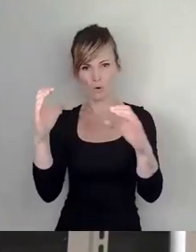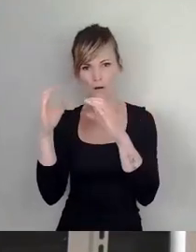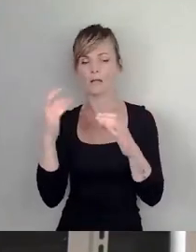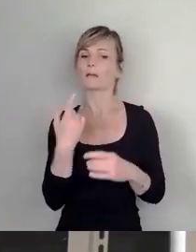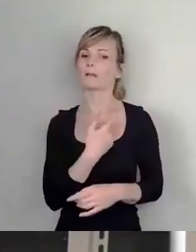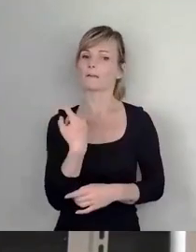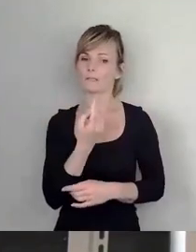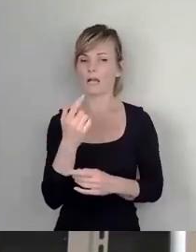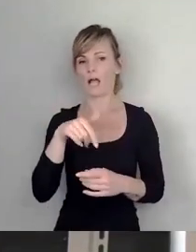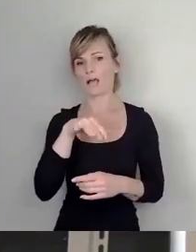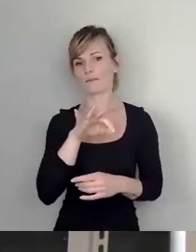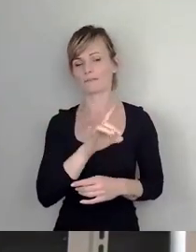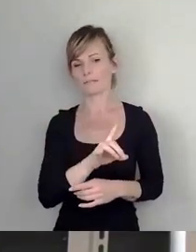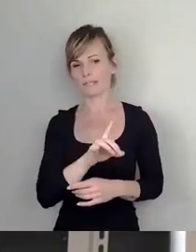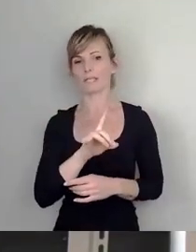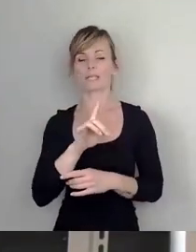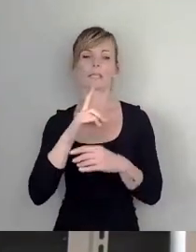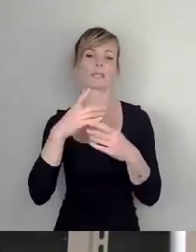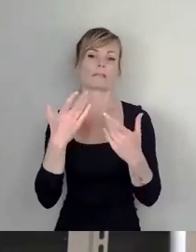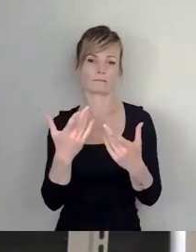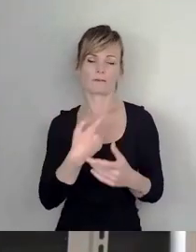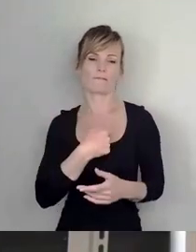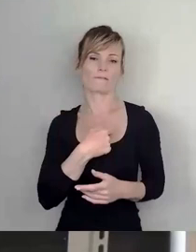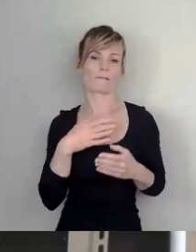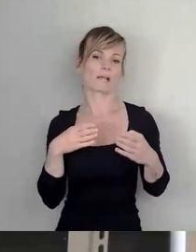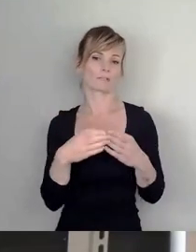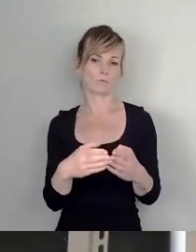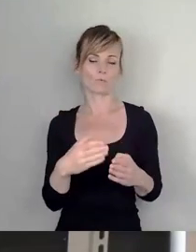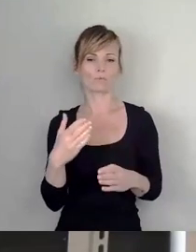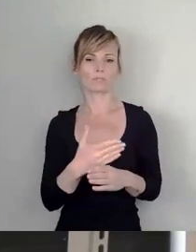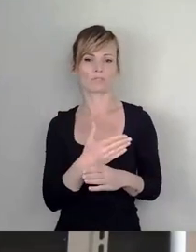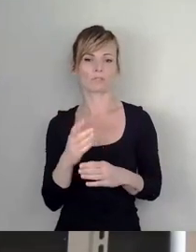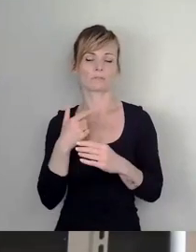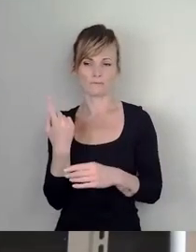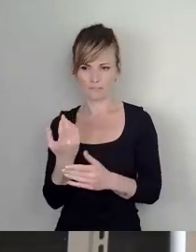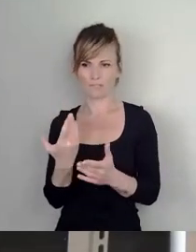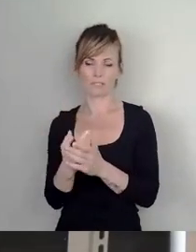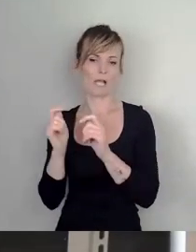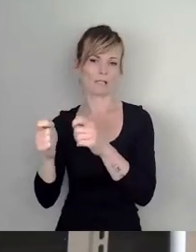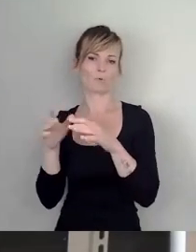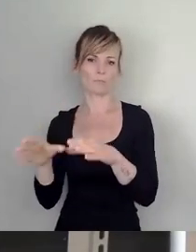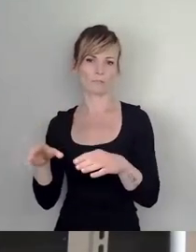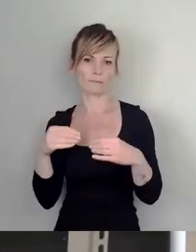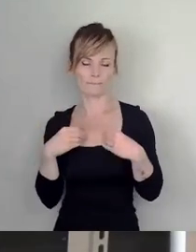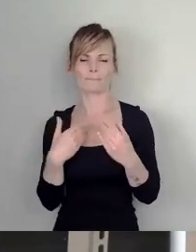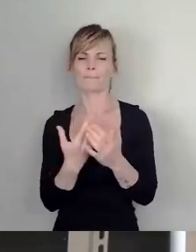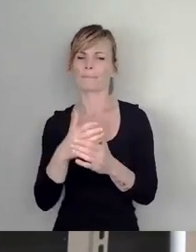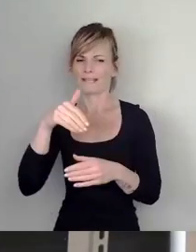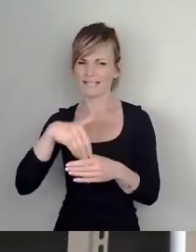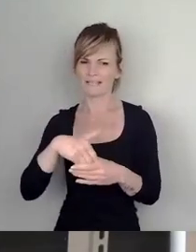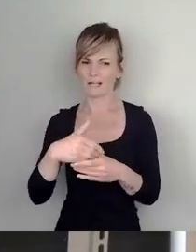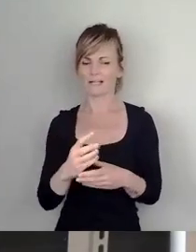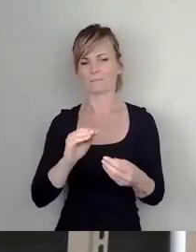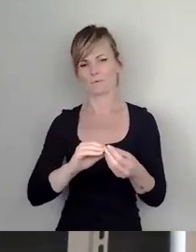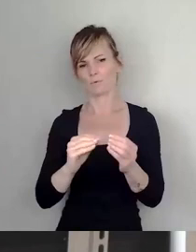dieser ausgeschiedenen Fraktion zu übernehmen, weil er ein Problem in unserer Stadt anspricht, welches regelmäßig zu kurz kommt.